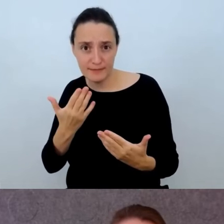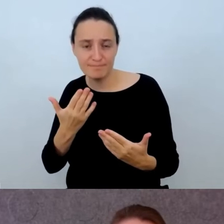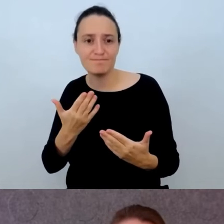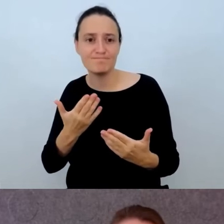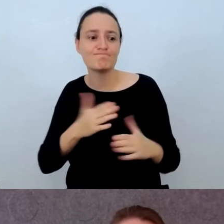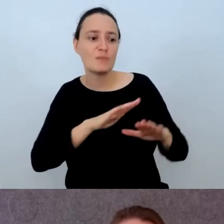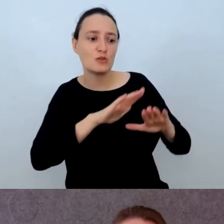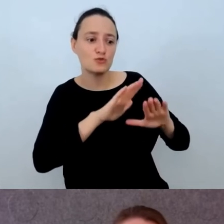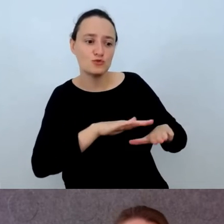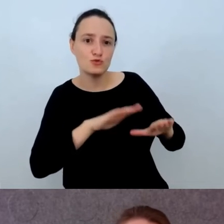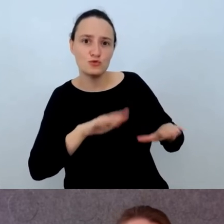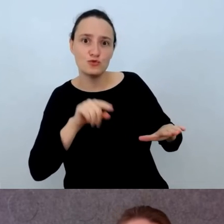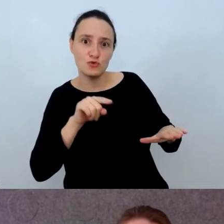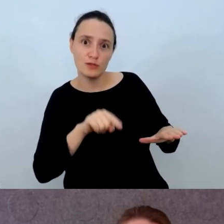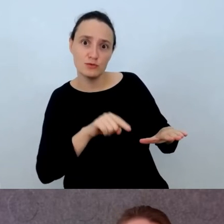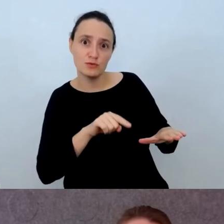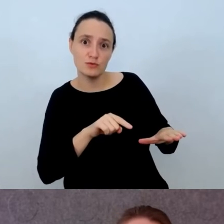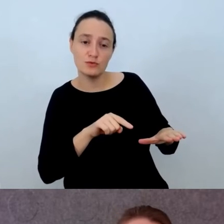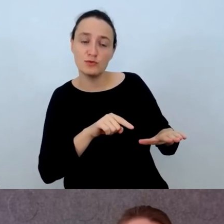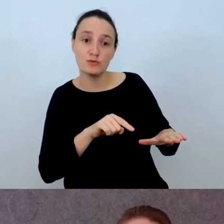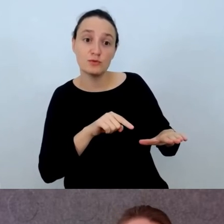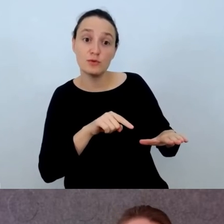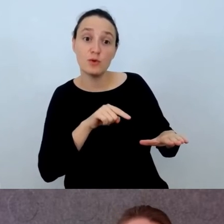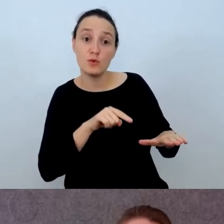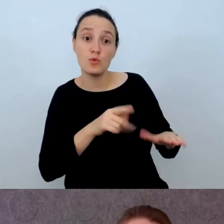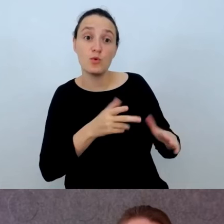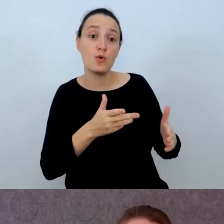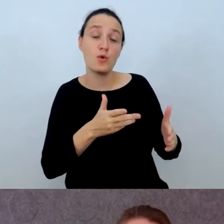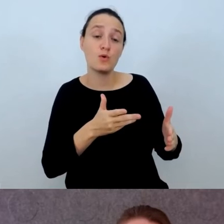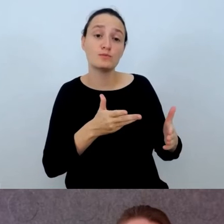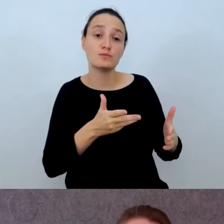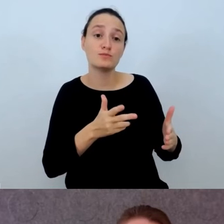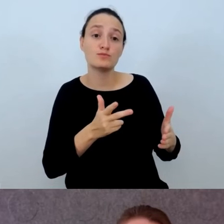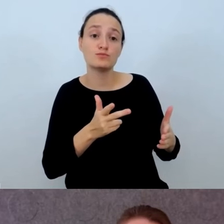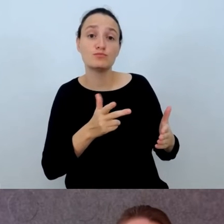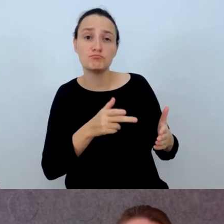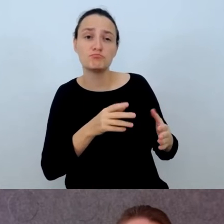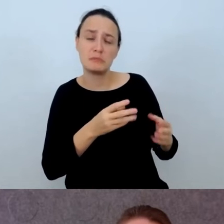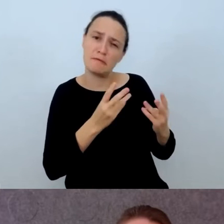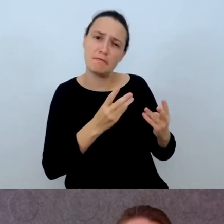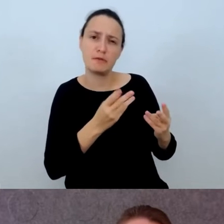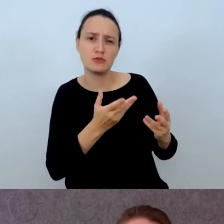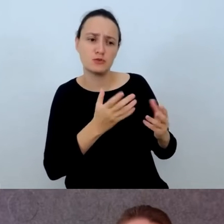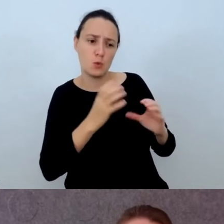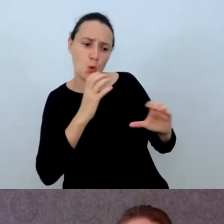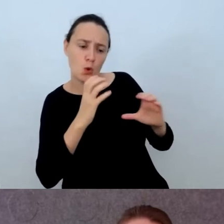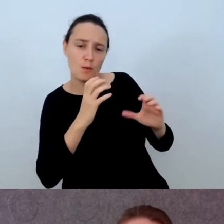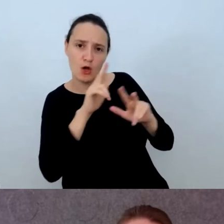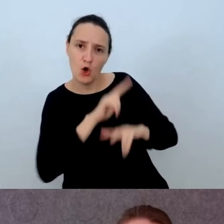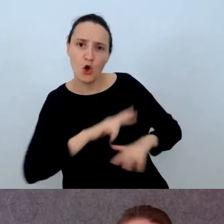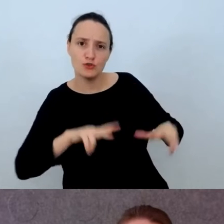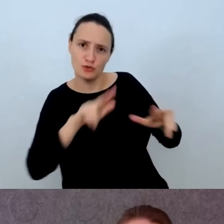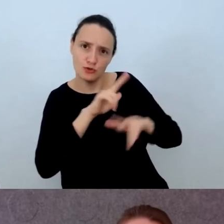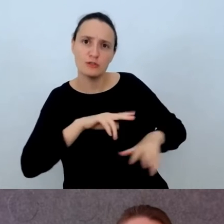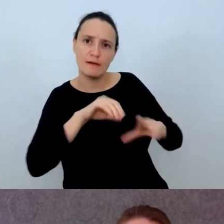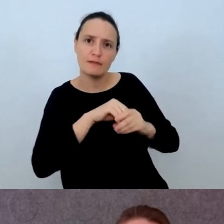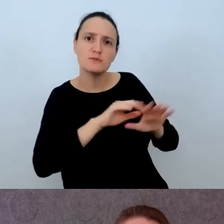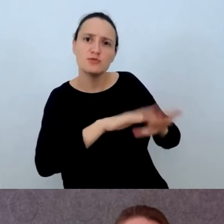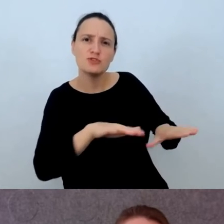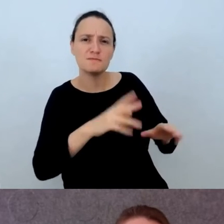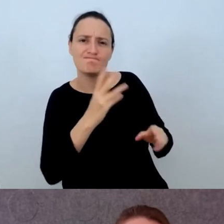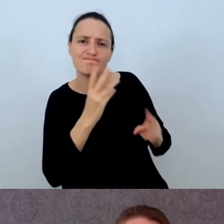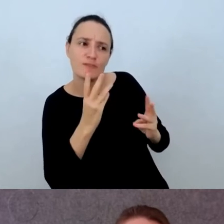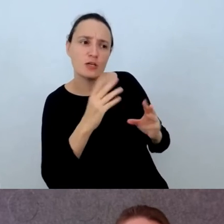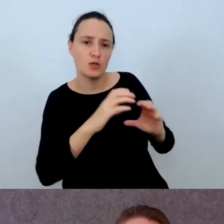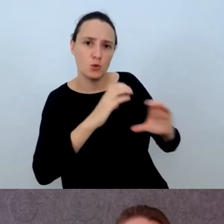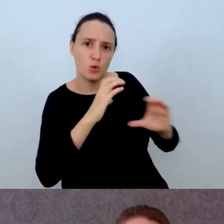które stanowią istotny element komunikacji w rodzinie. Dzieci,